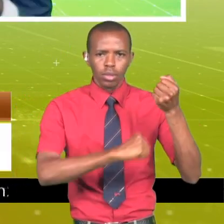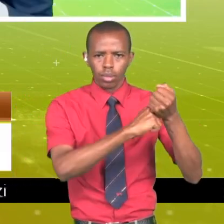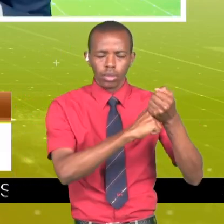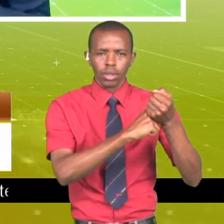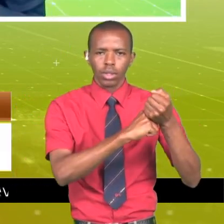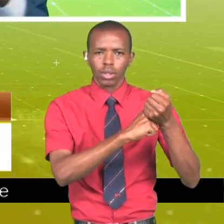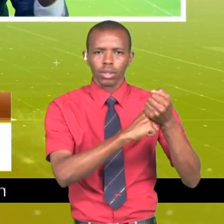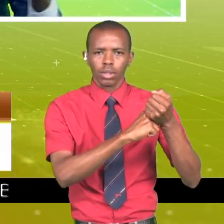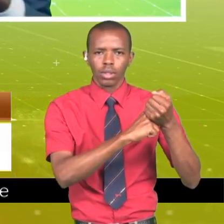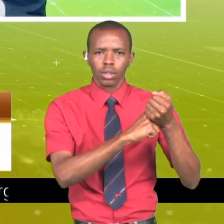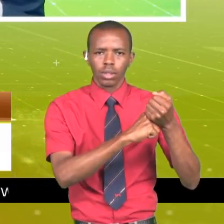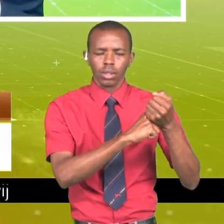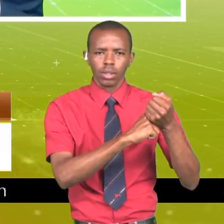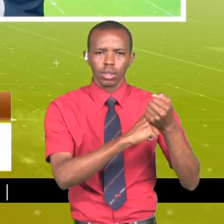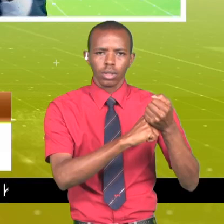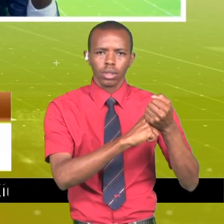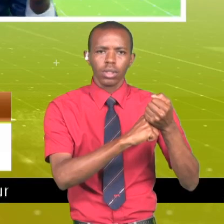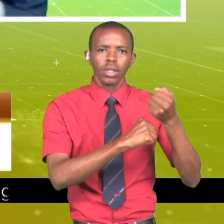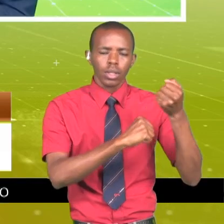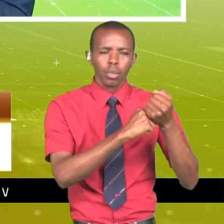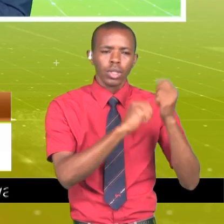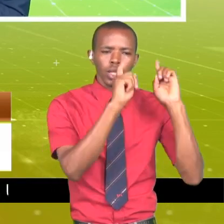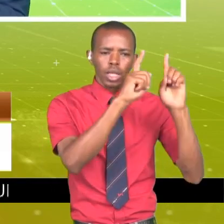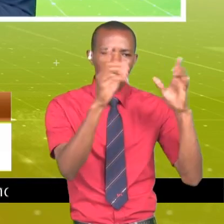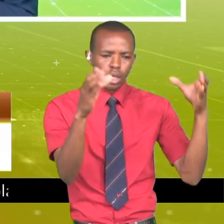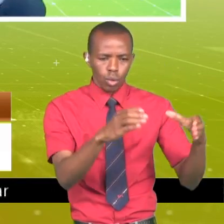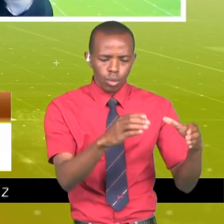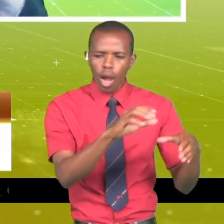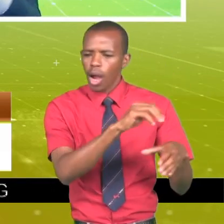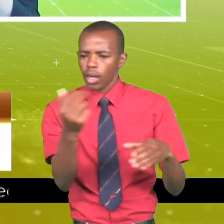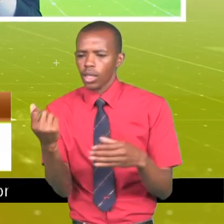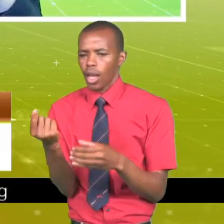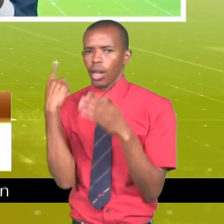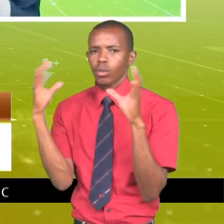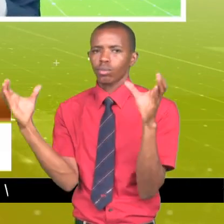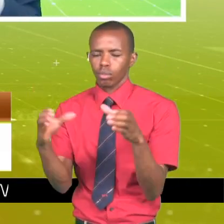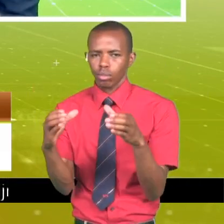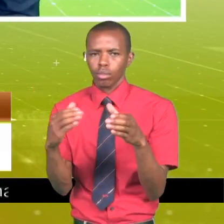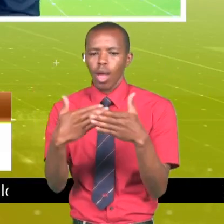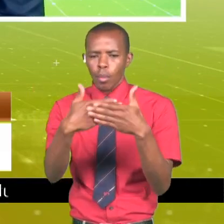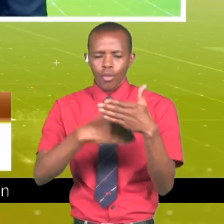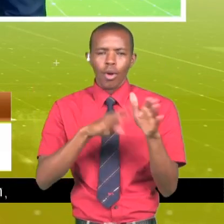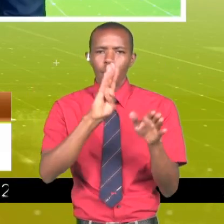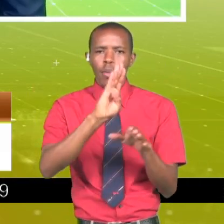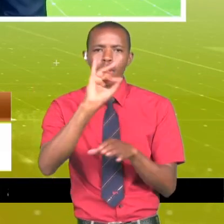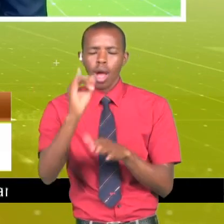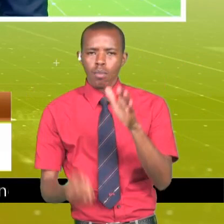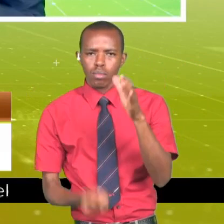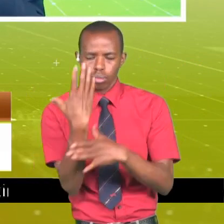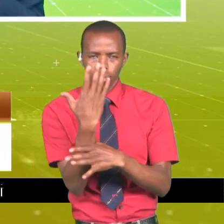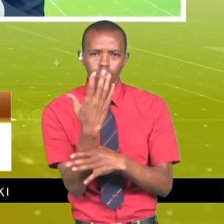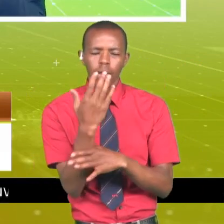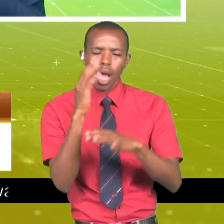mbibu uwe murengo umetaja murengo watanga tanga na au engini walikuwa kieleweke kabla ya BBI weze kutolewa.